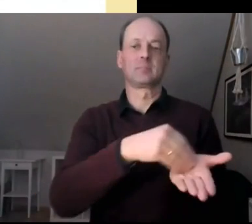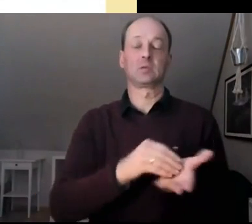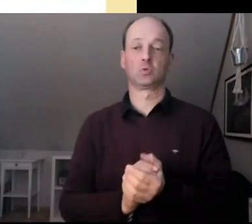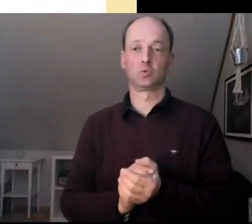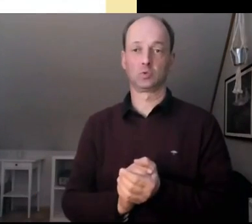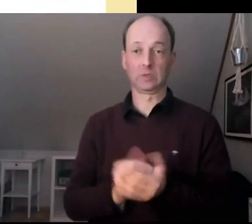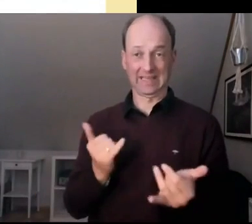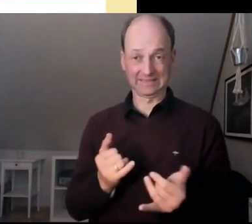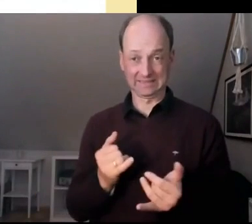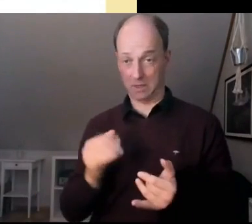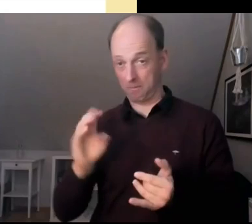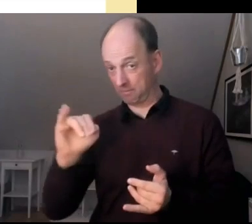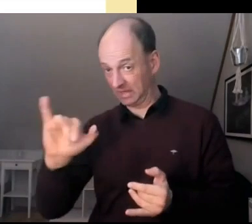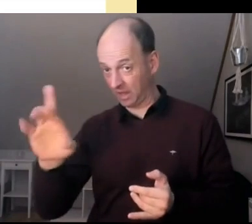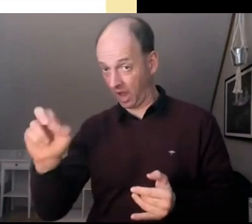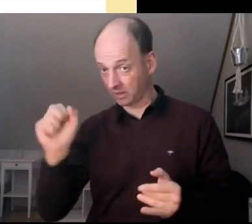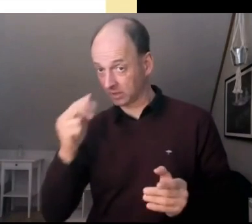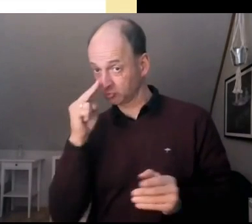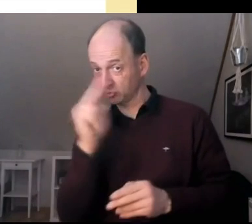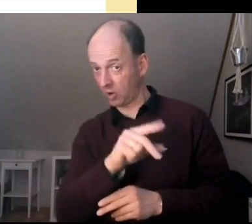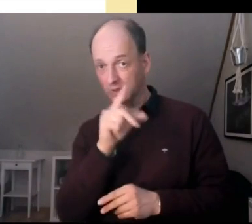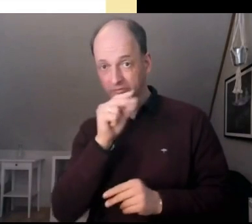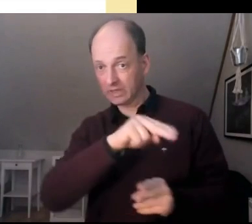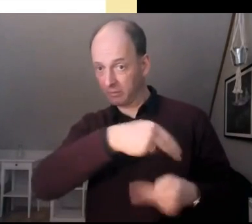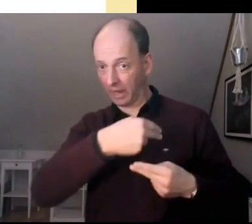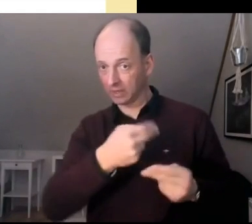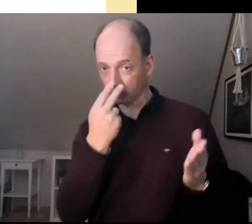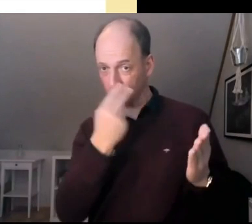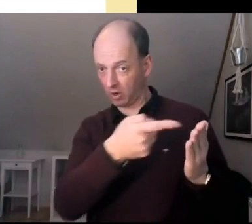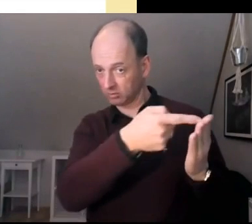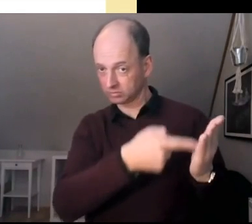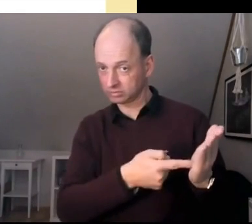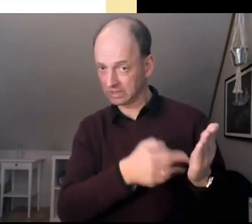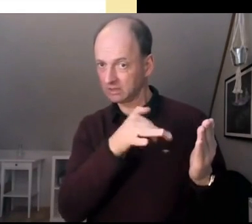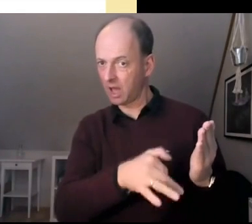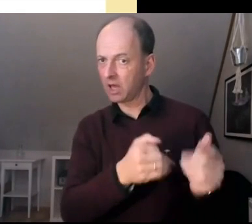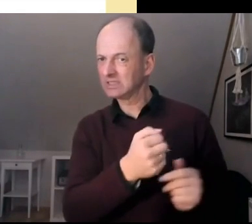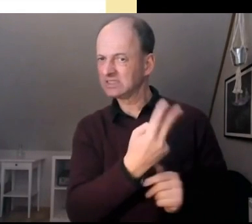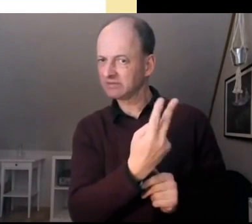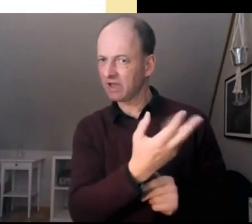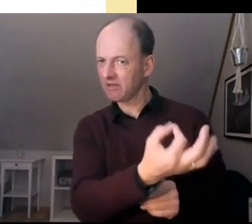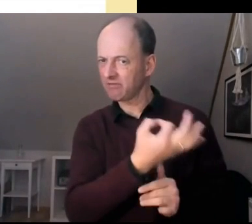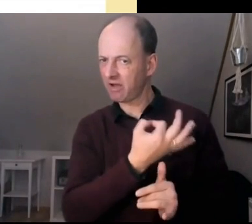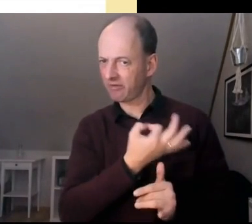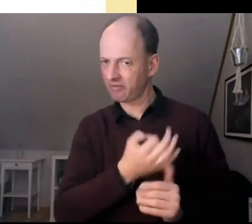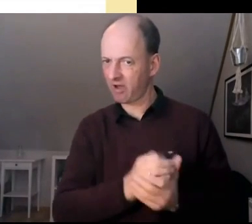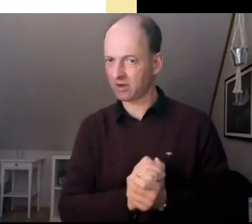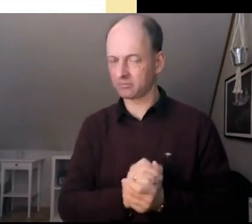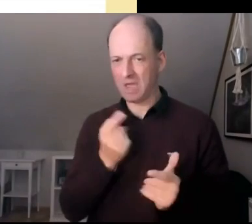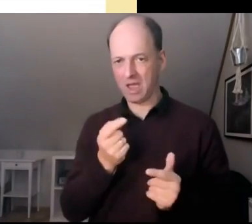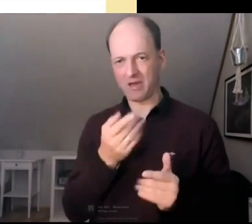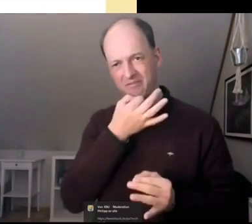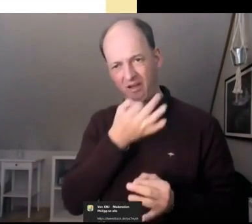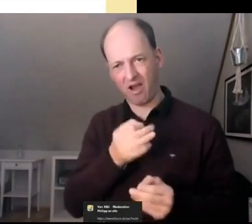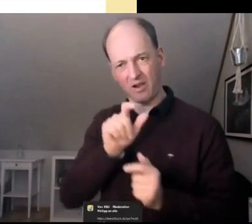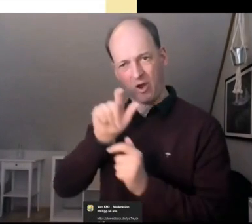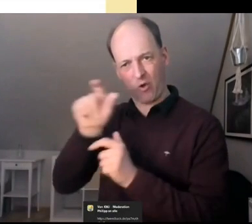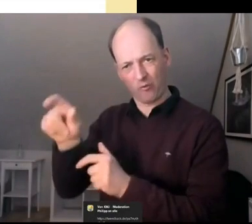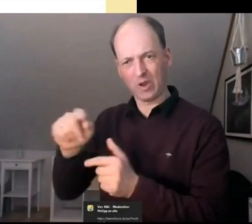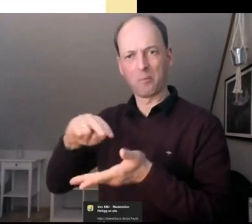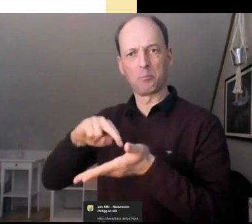nicht. Da sind auf jeden Fall zwei Fragen, die ich eher an meine Politikwissenschaftler stellen würde.